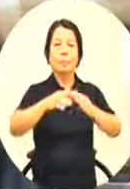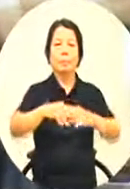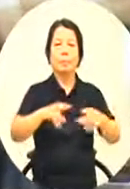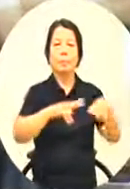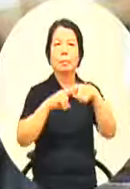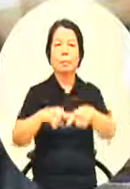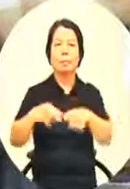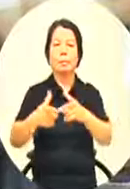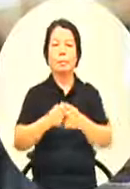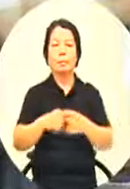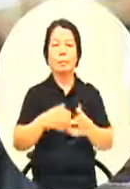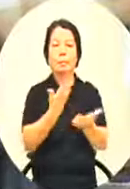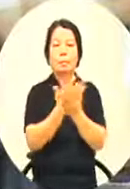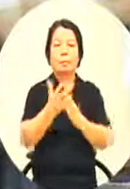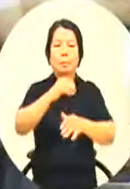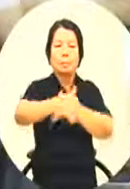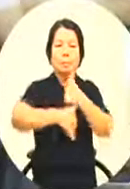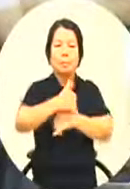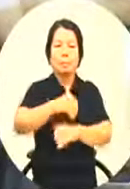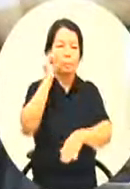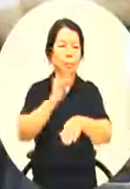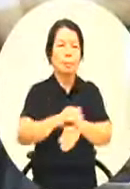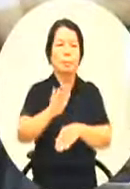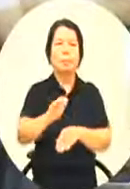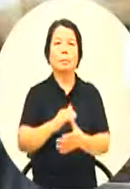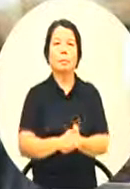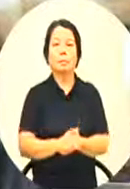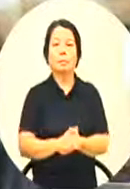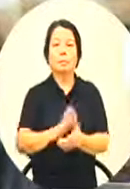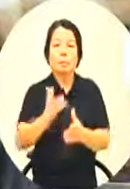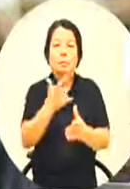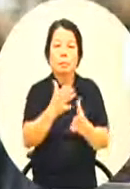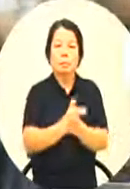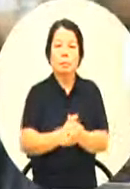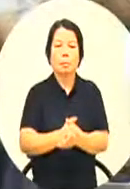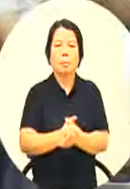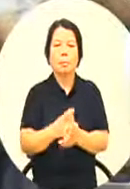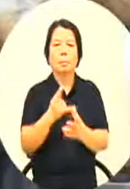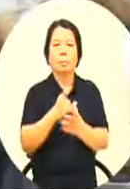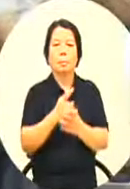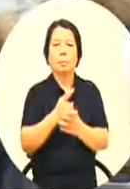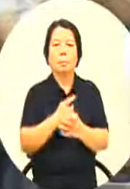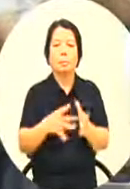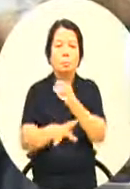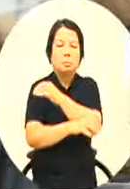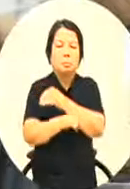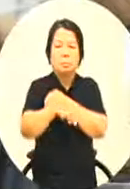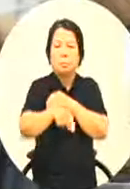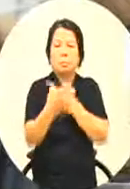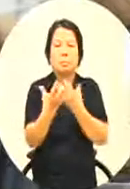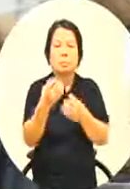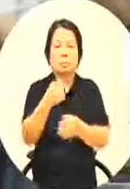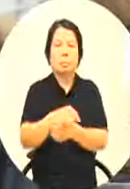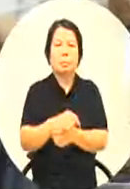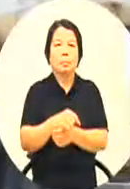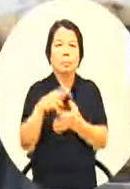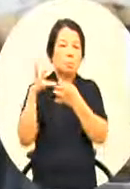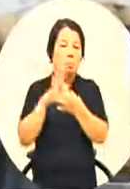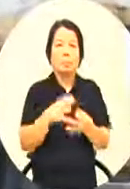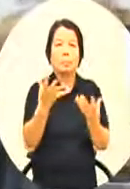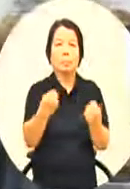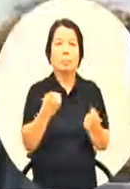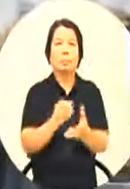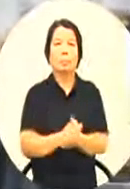很多艺术活动非常成功坦白讲可是在深耕这部分真的是没有